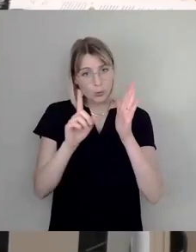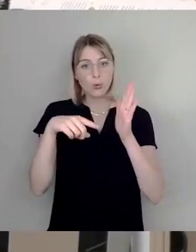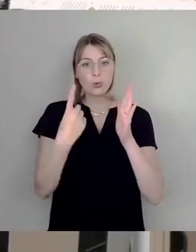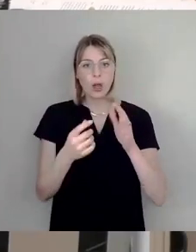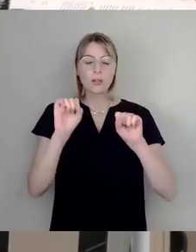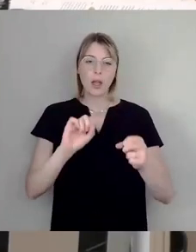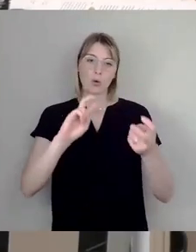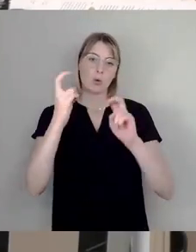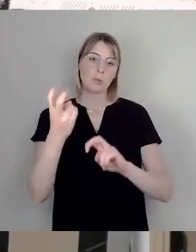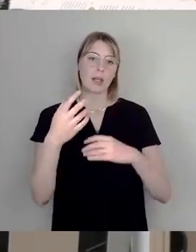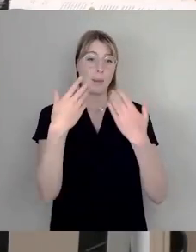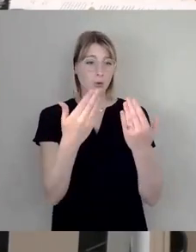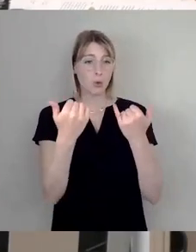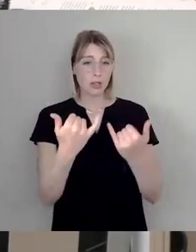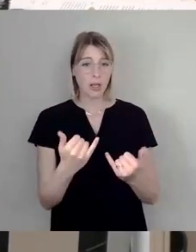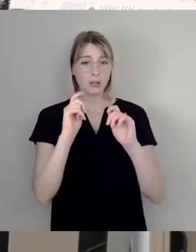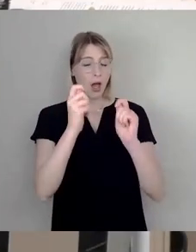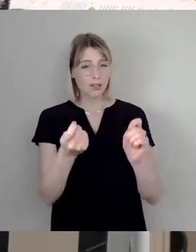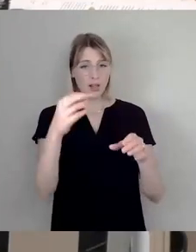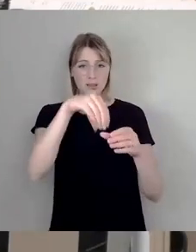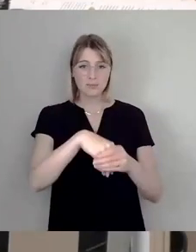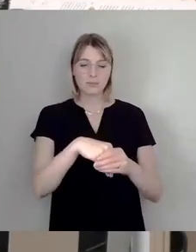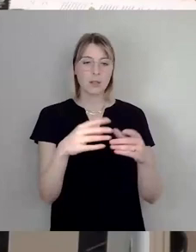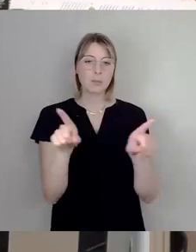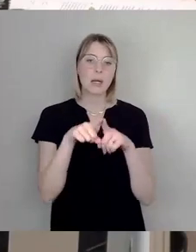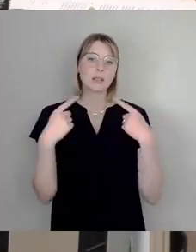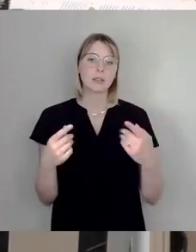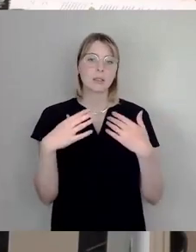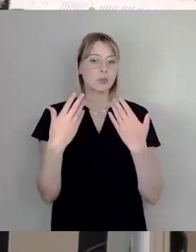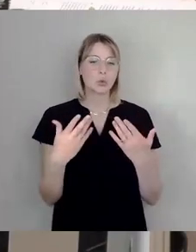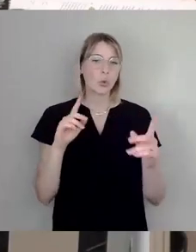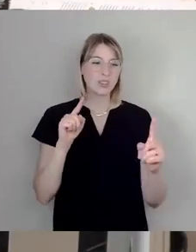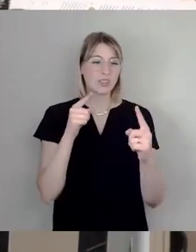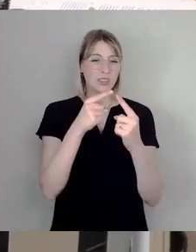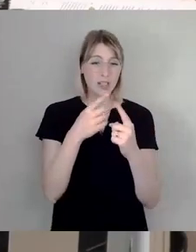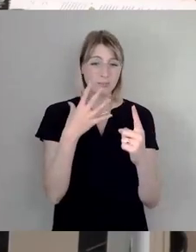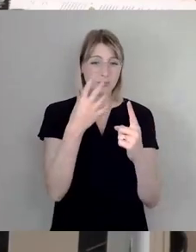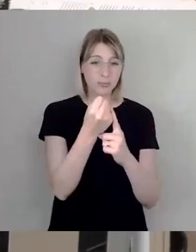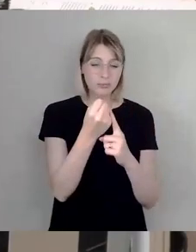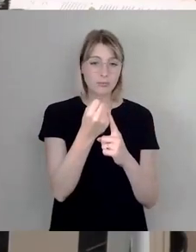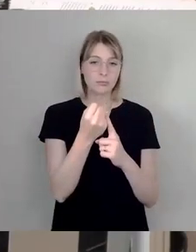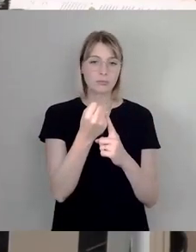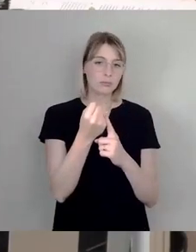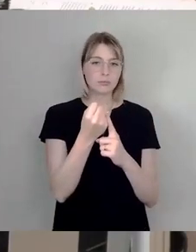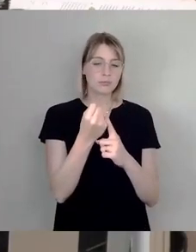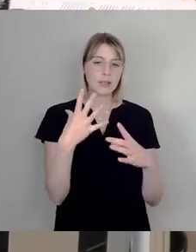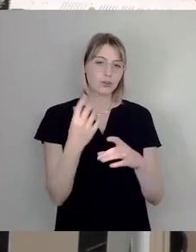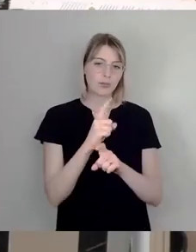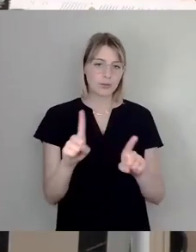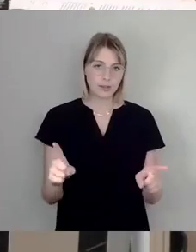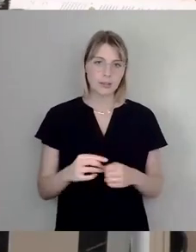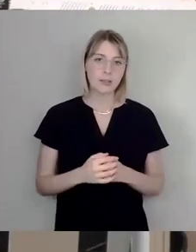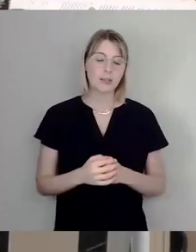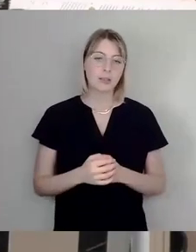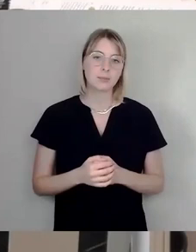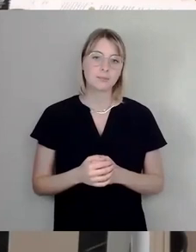ist, war es ein Schnellschuss gewesen, der letztendlich zu dem Ziel, was ehrenwert ist, nicht führen wird. Nämlich einfach, dass